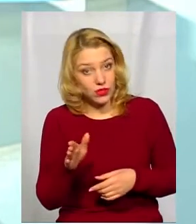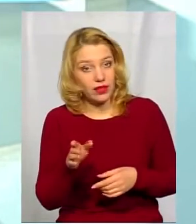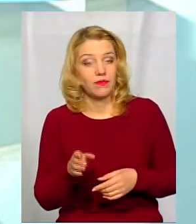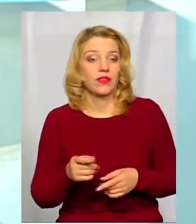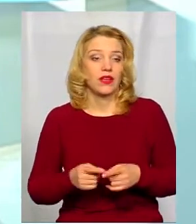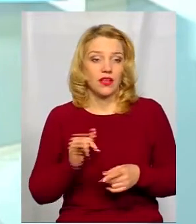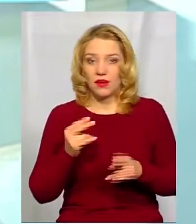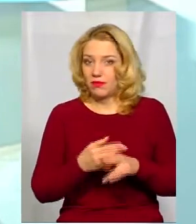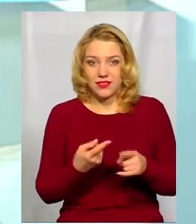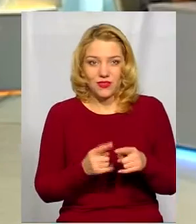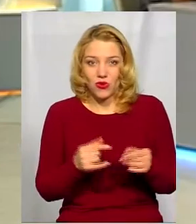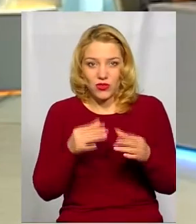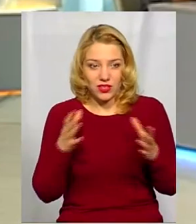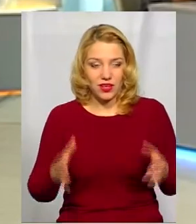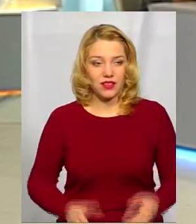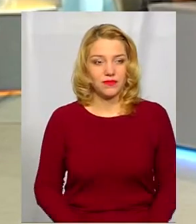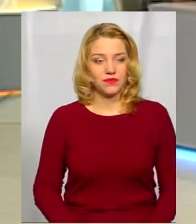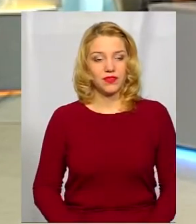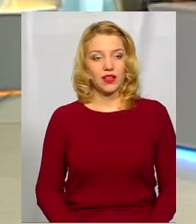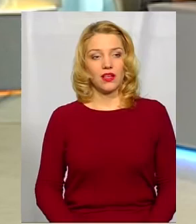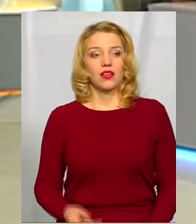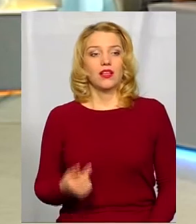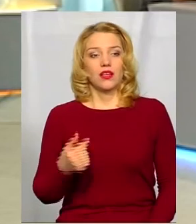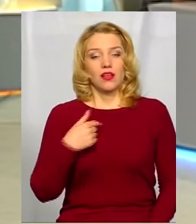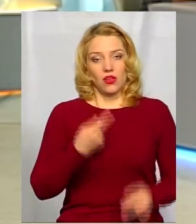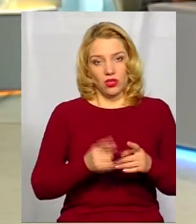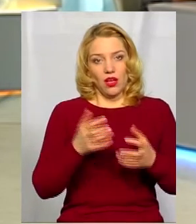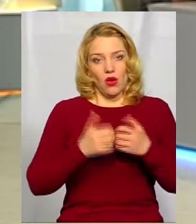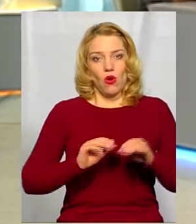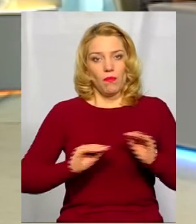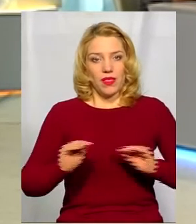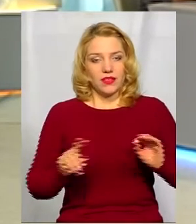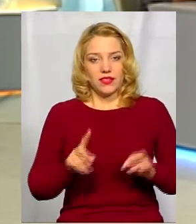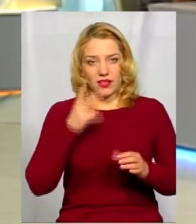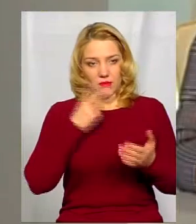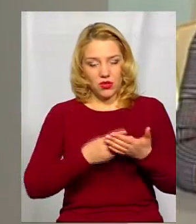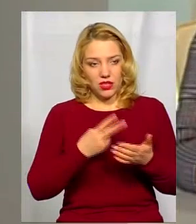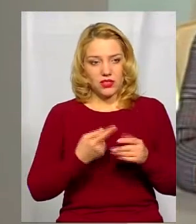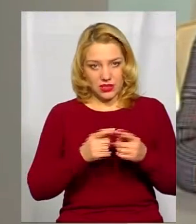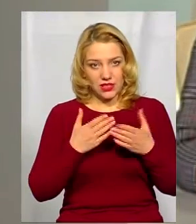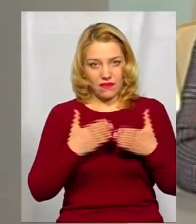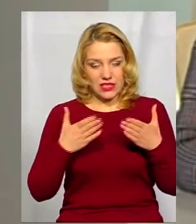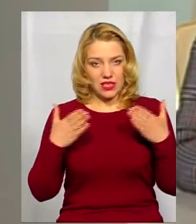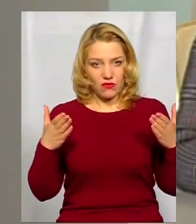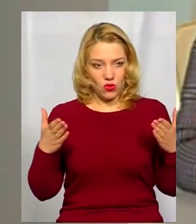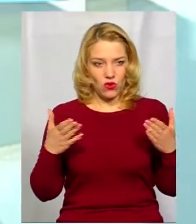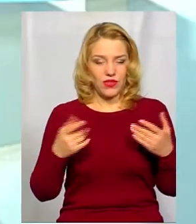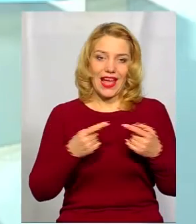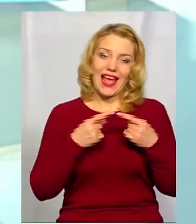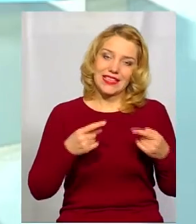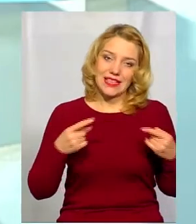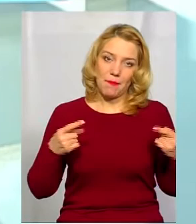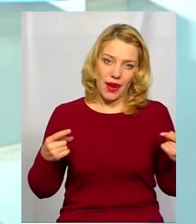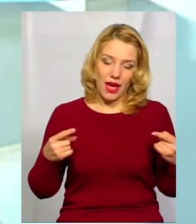без нього аж ніяк. Дозвольте я утичню. Оте обладнання, яке показували, це виставкові екземпляри,